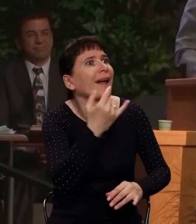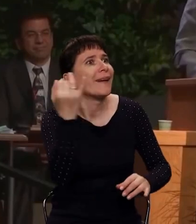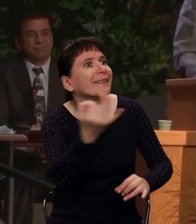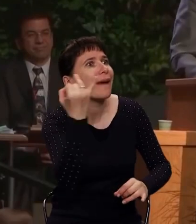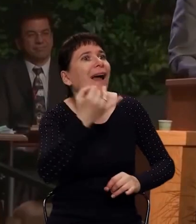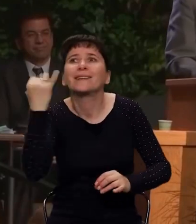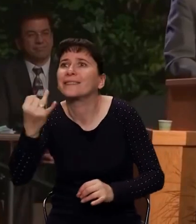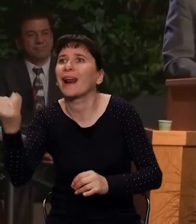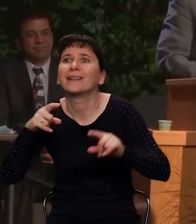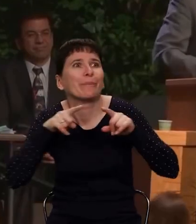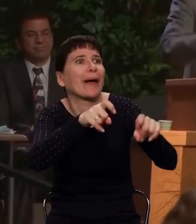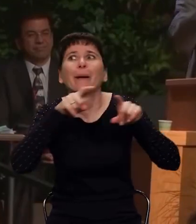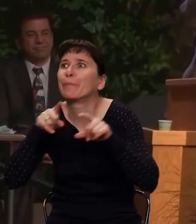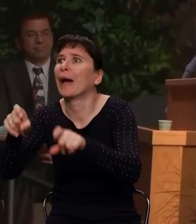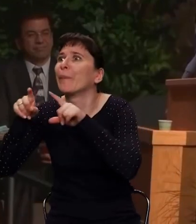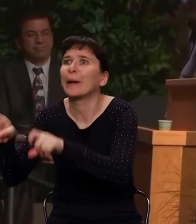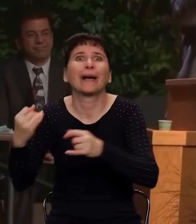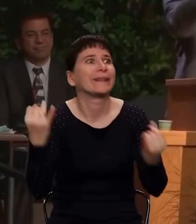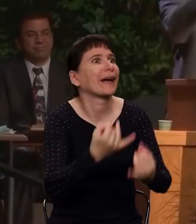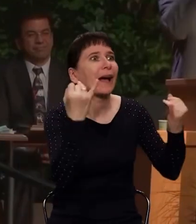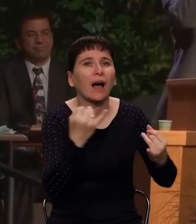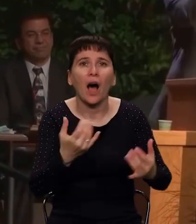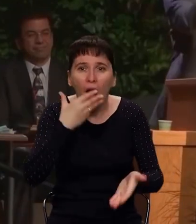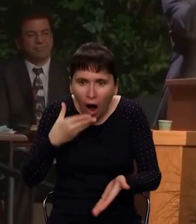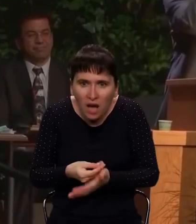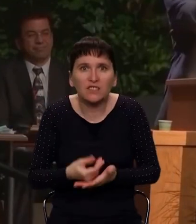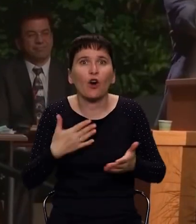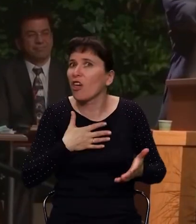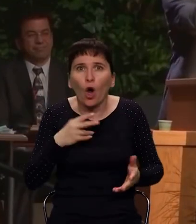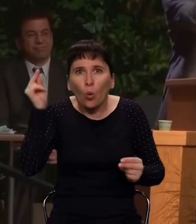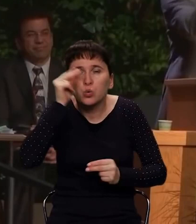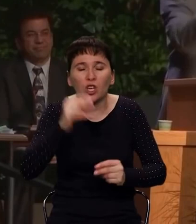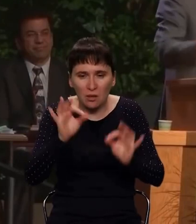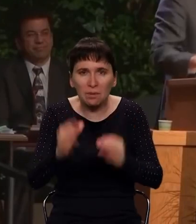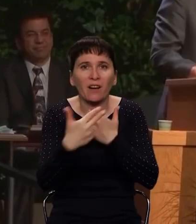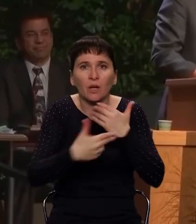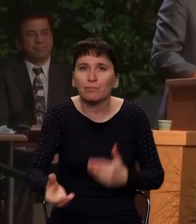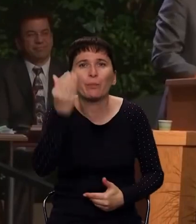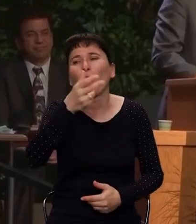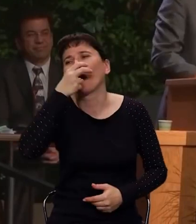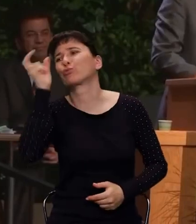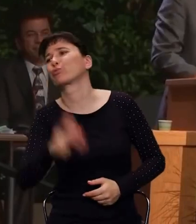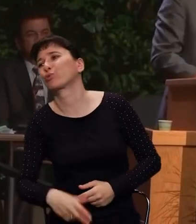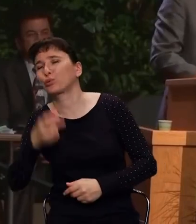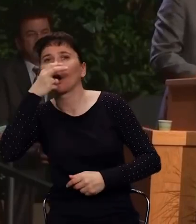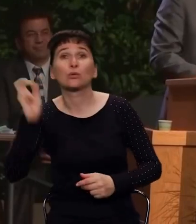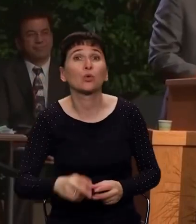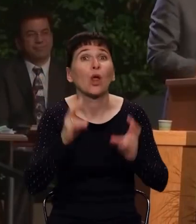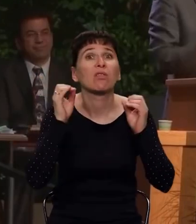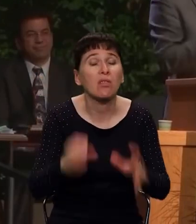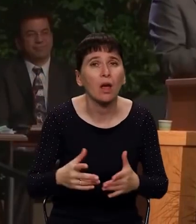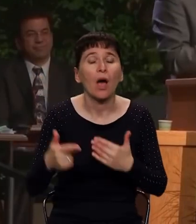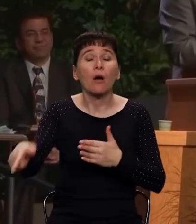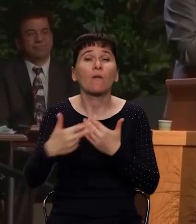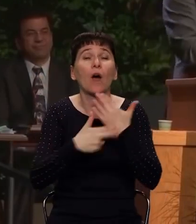нет, нелегко, потому Павел говорил Галатам, вы стойте, стойте, проявляйте усилия в той свободе, которую даровал вам Христос,